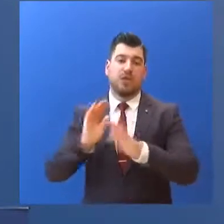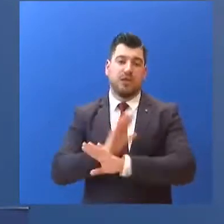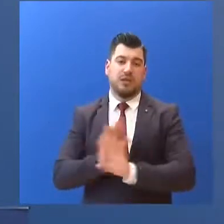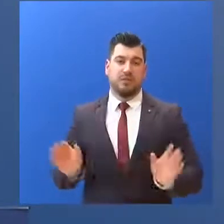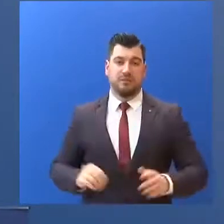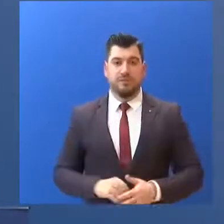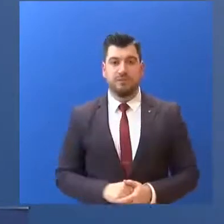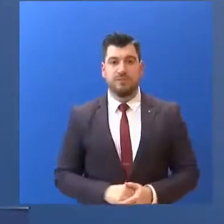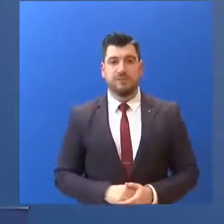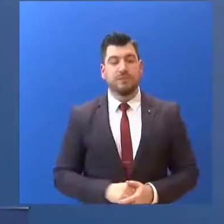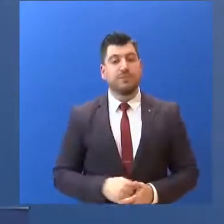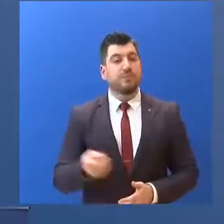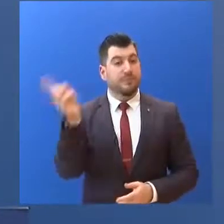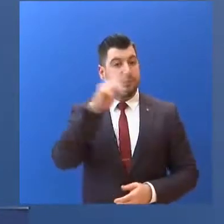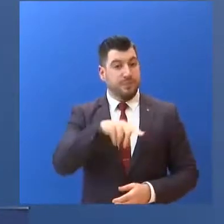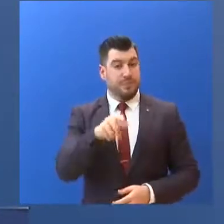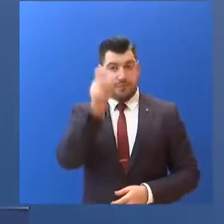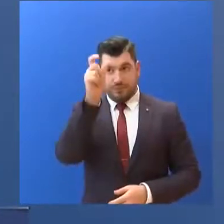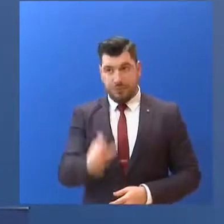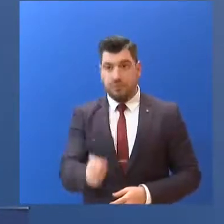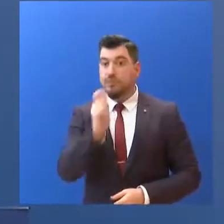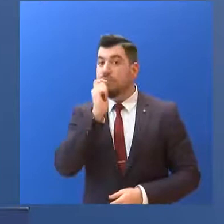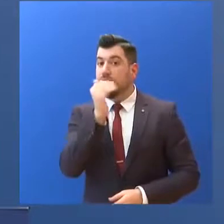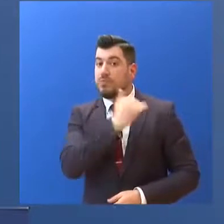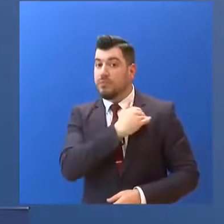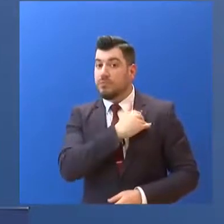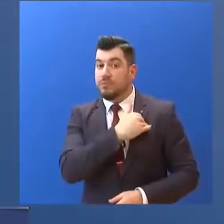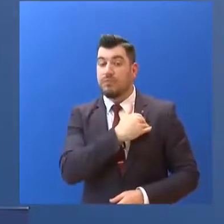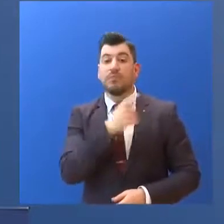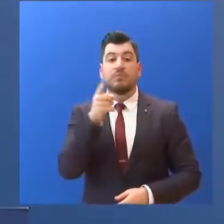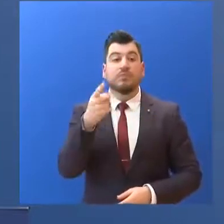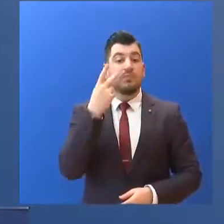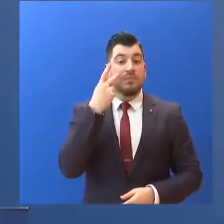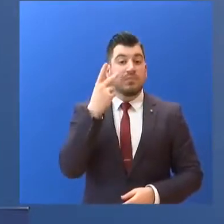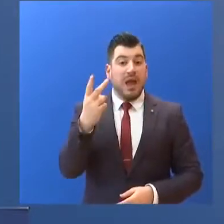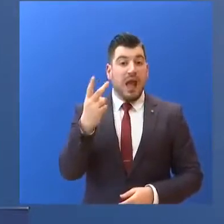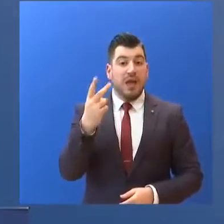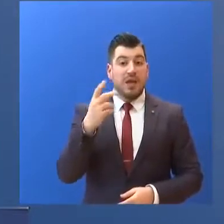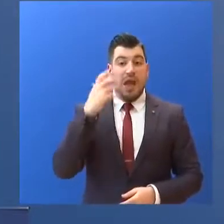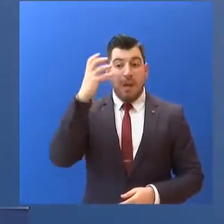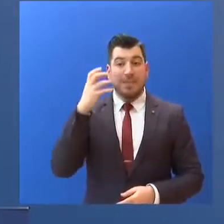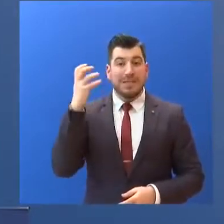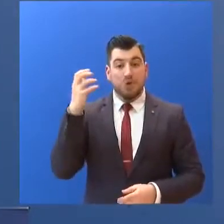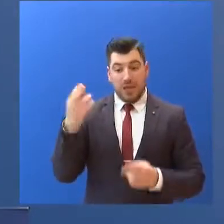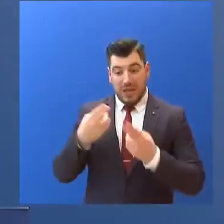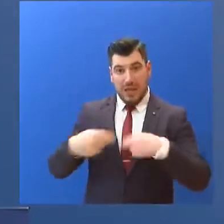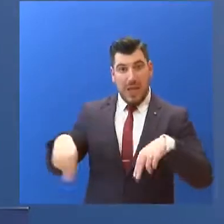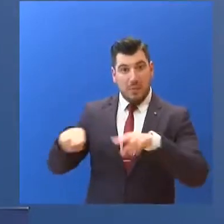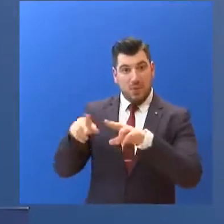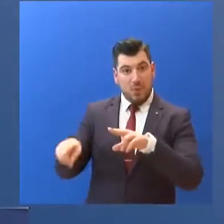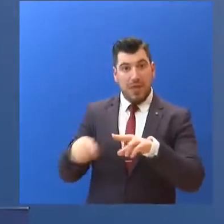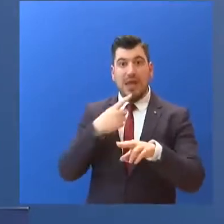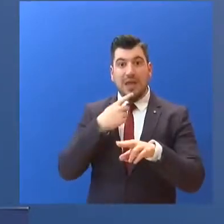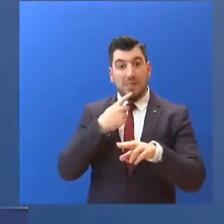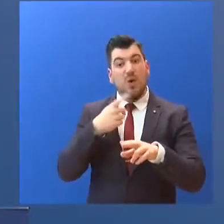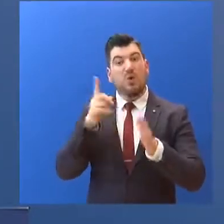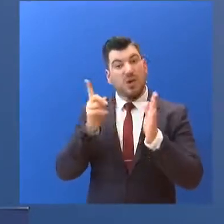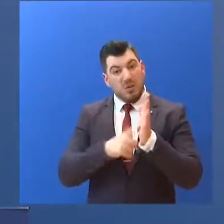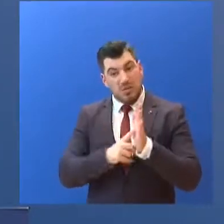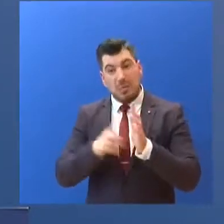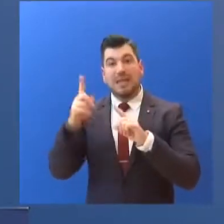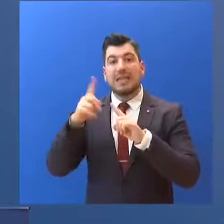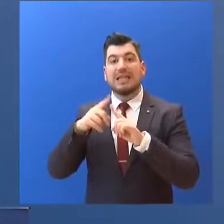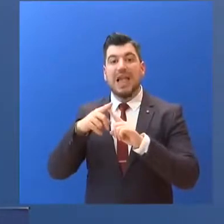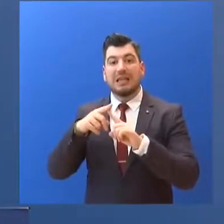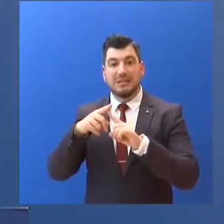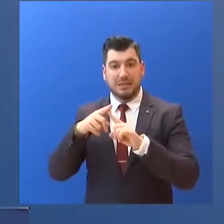Φίλιππος Πανταζής από το eurotoday.gr... εφόσον κρυθεί σκόπιμη από την επιστημονική κοινότητα... η πραγματοποίηση διαγνωστικών τεστ σε ευρία κλίμακα...